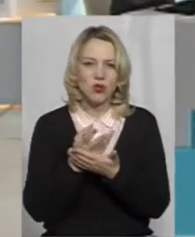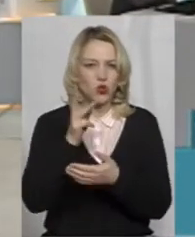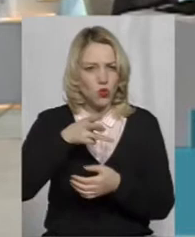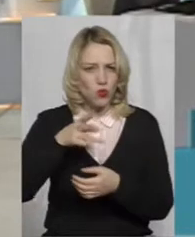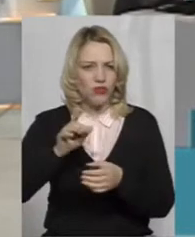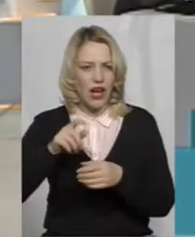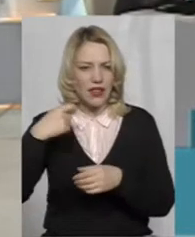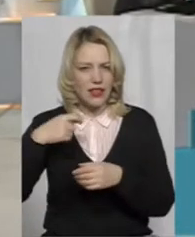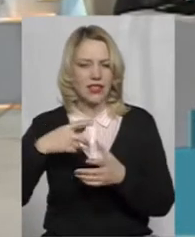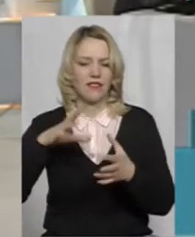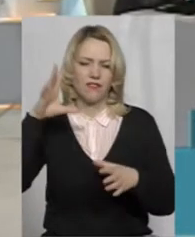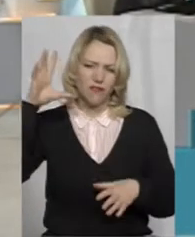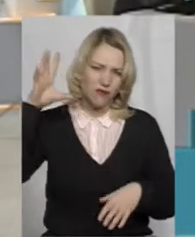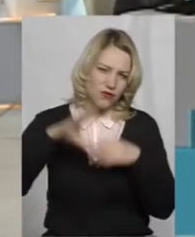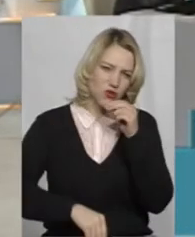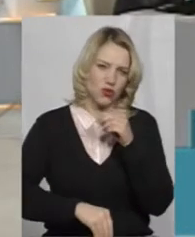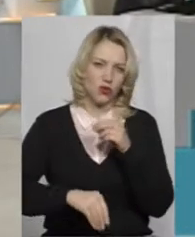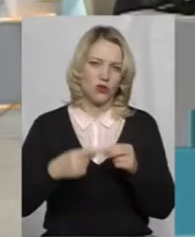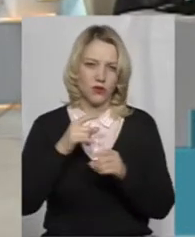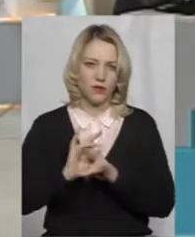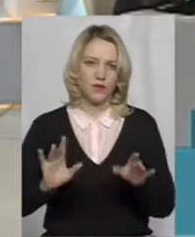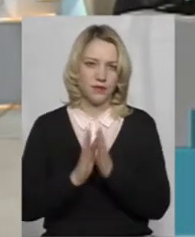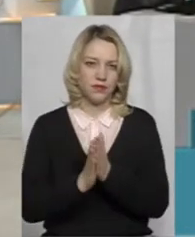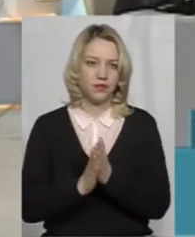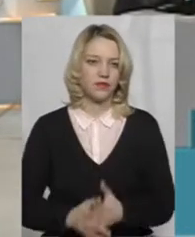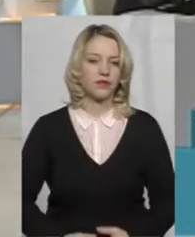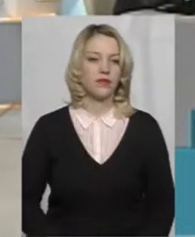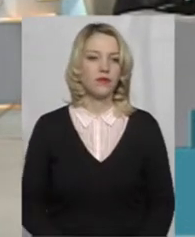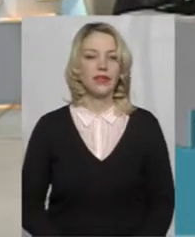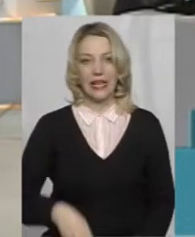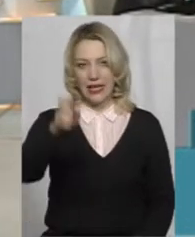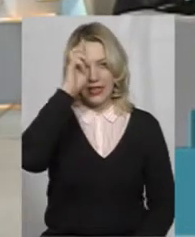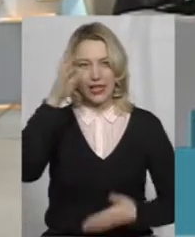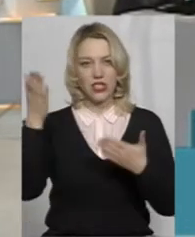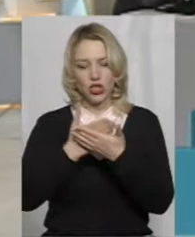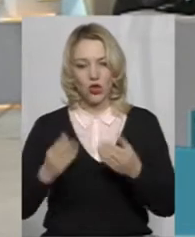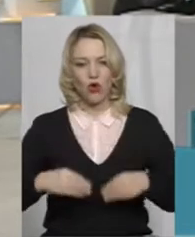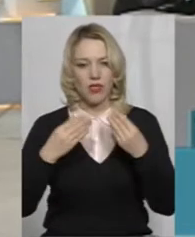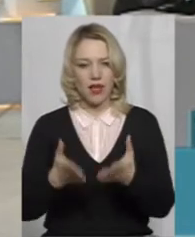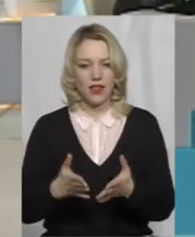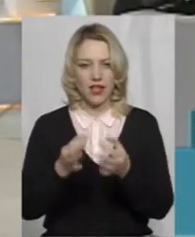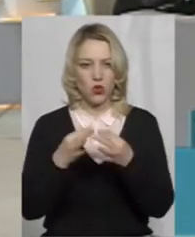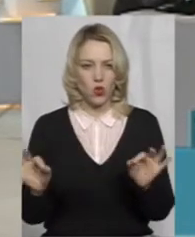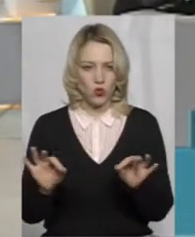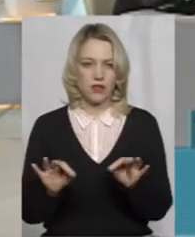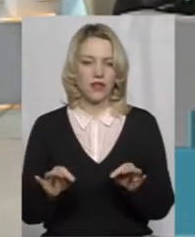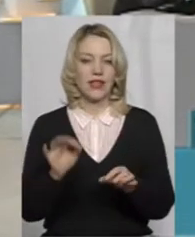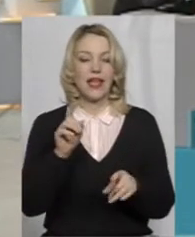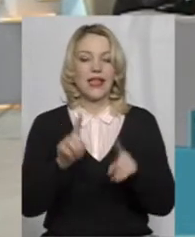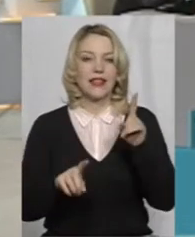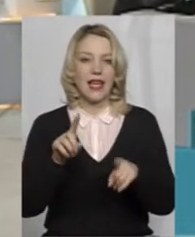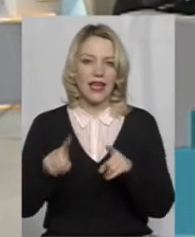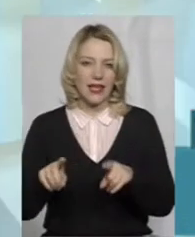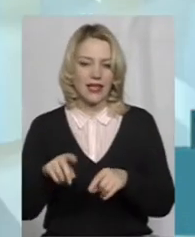зверху до глядача звучи на боки. Добре. Держкіно надає дозвіл деяким